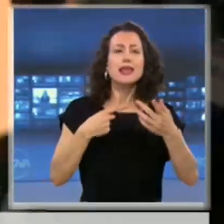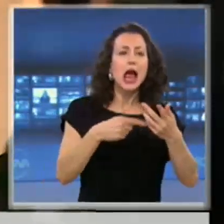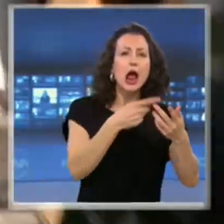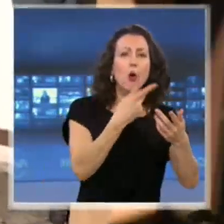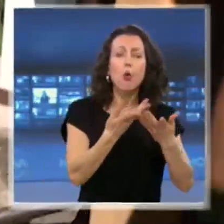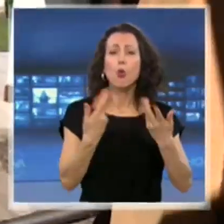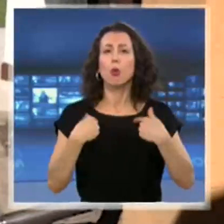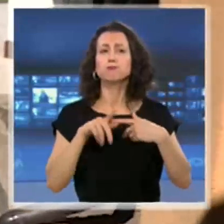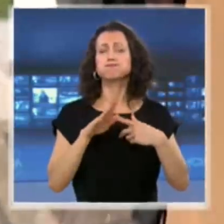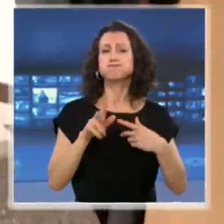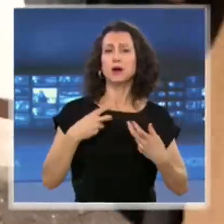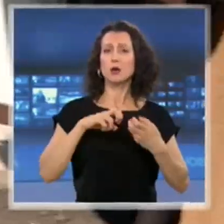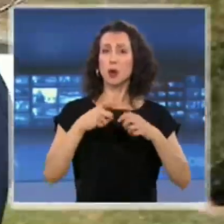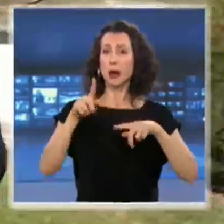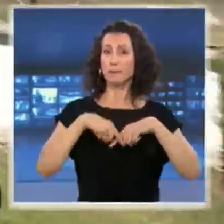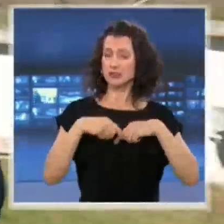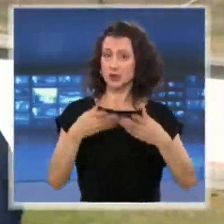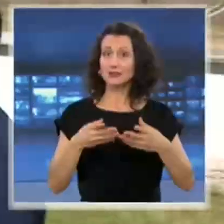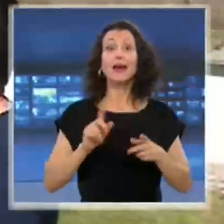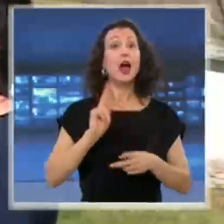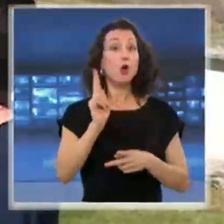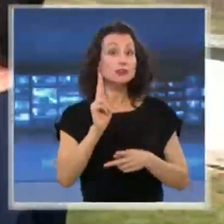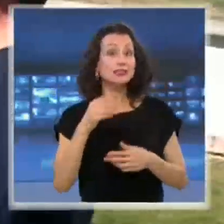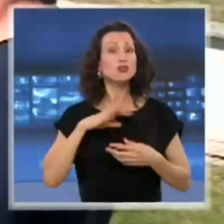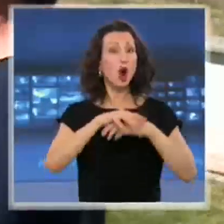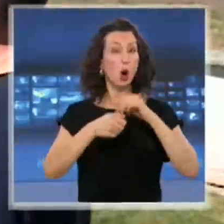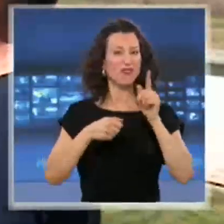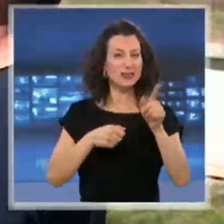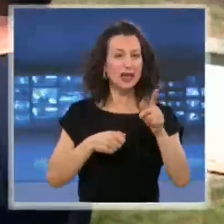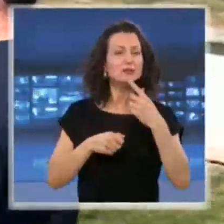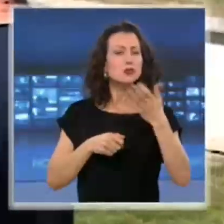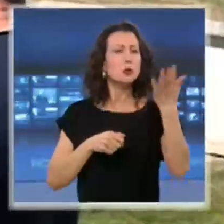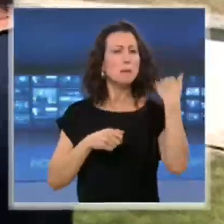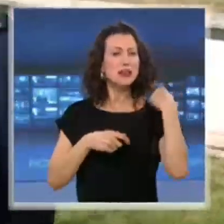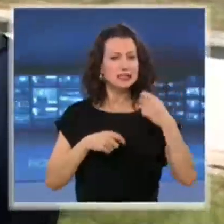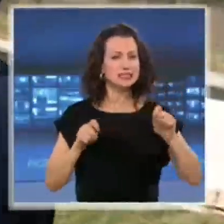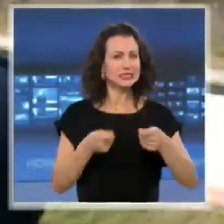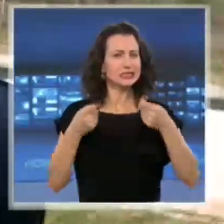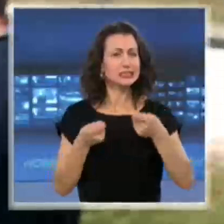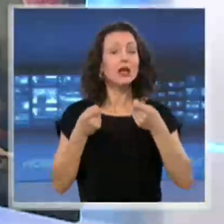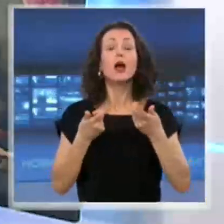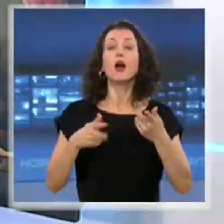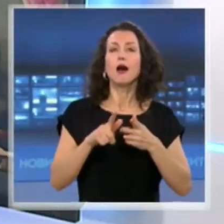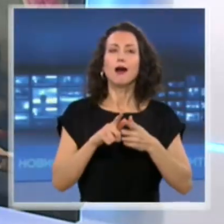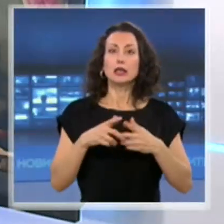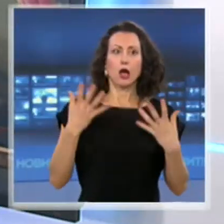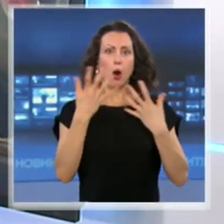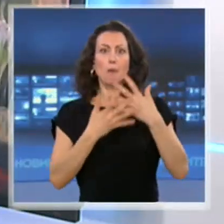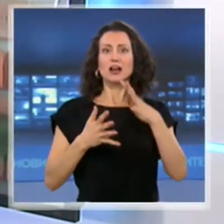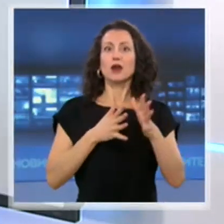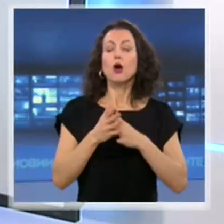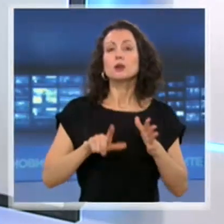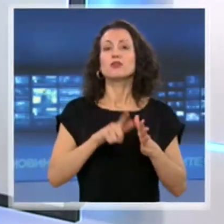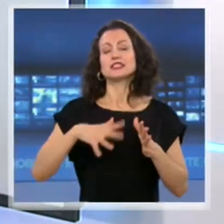при харченето на партийната субсидия. Костадинов е обвинен и за внасяне на смут по време на извънредното положение. Сега при